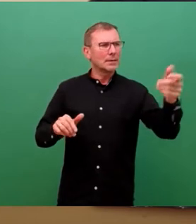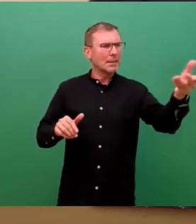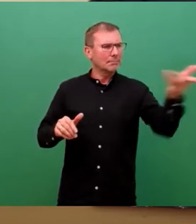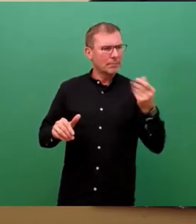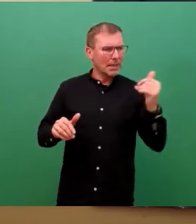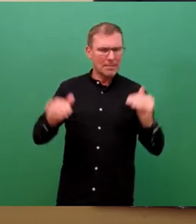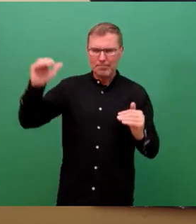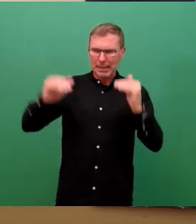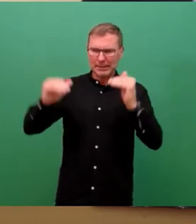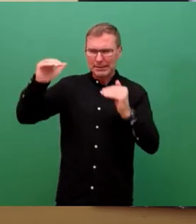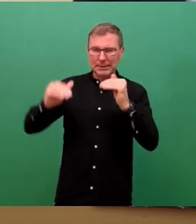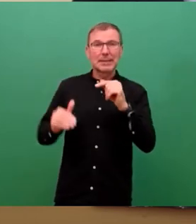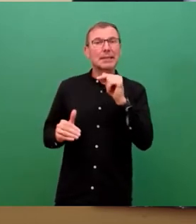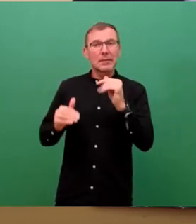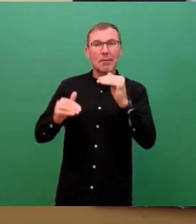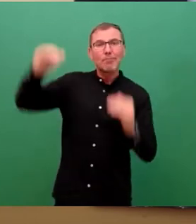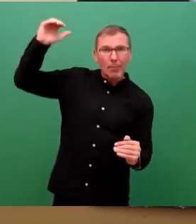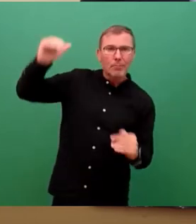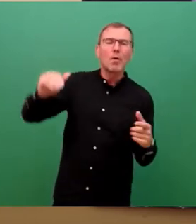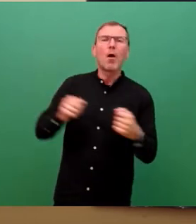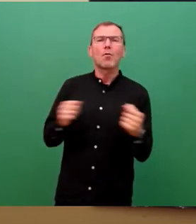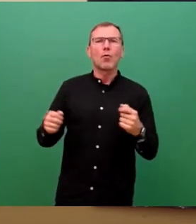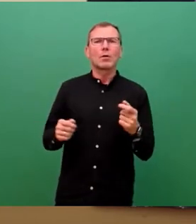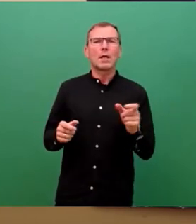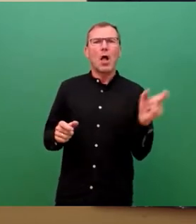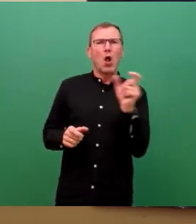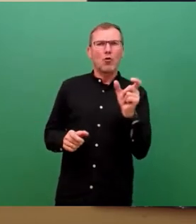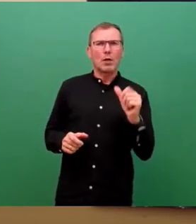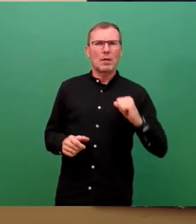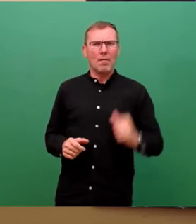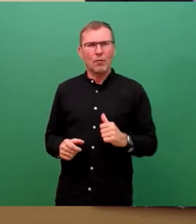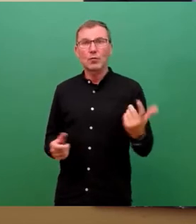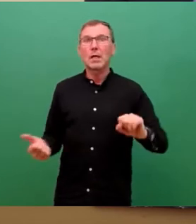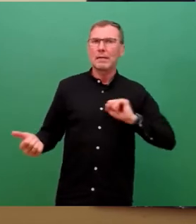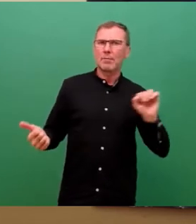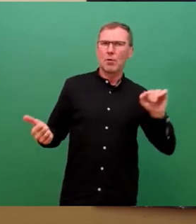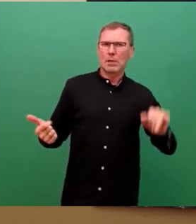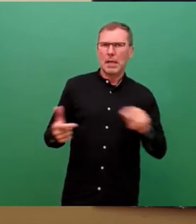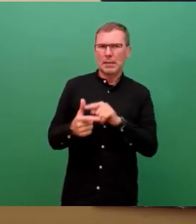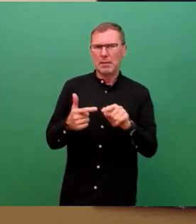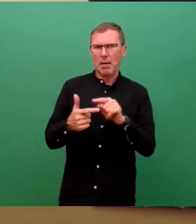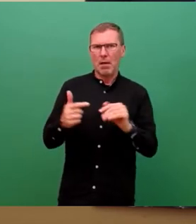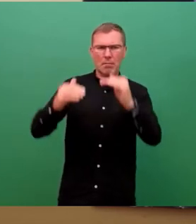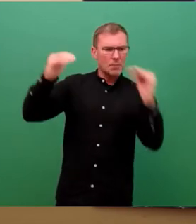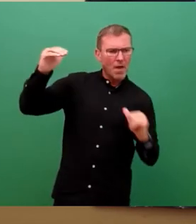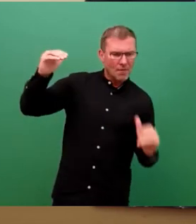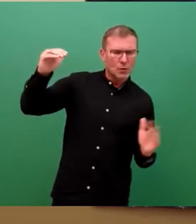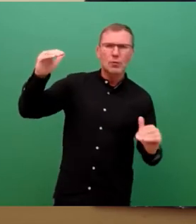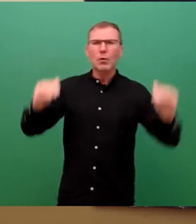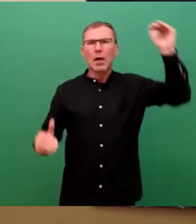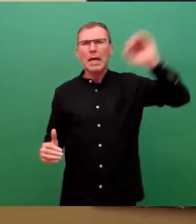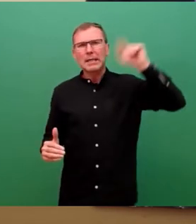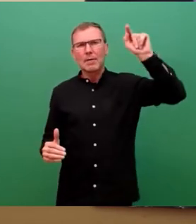auseinander haben, dann haben Sie große Verlust oder Gewinnmöglichkeiten. Das ist in der